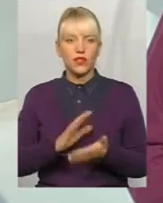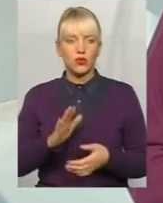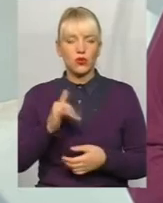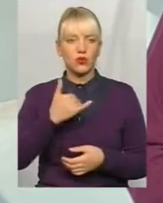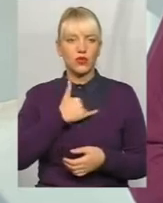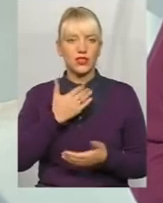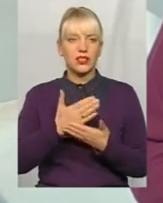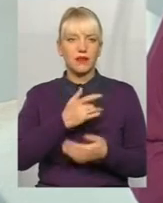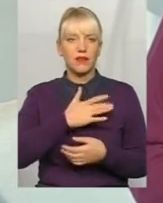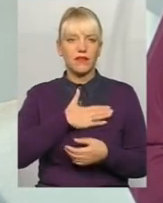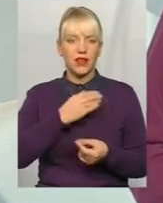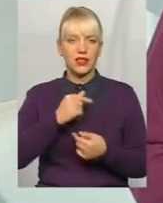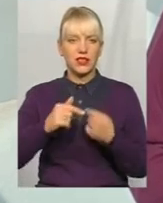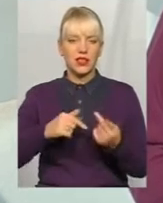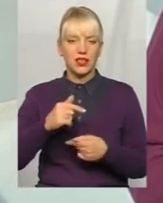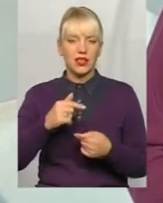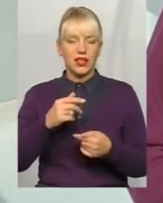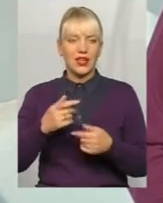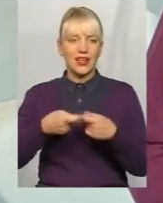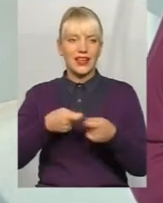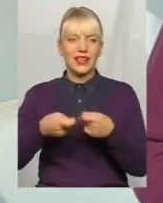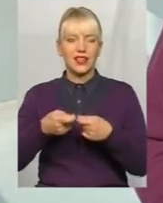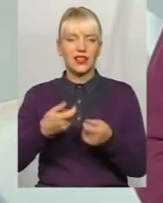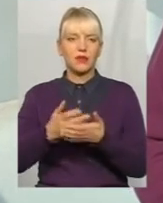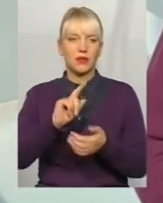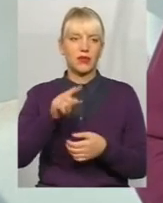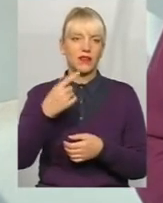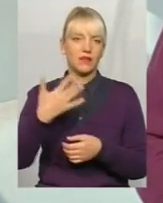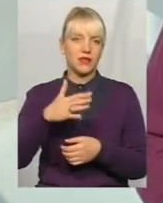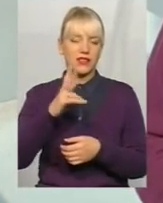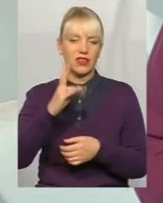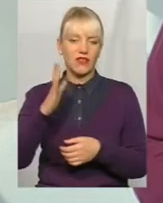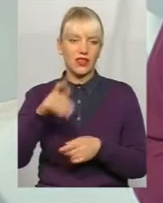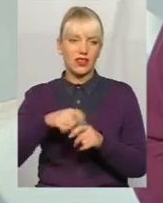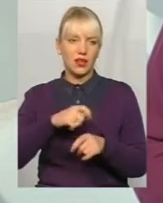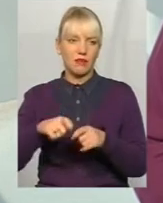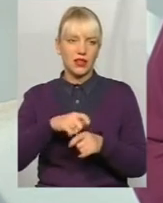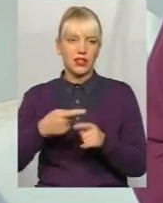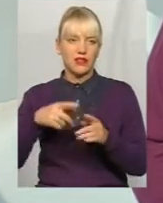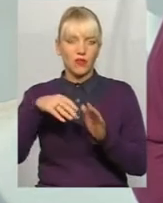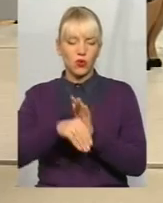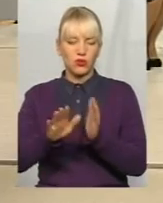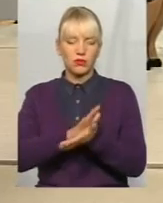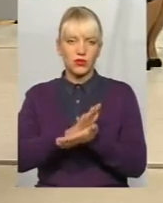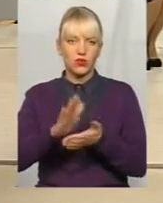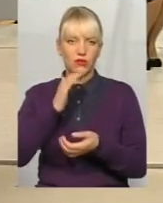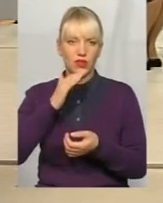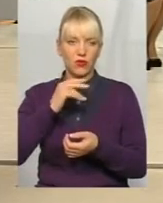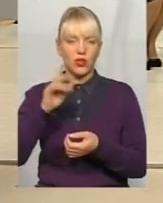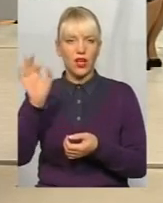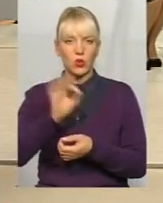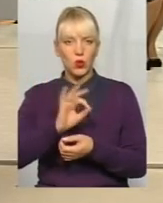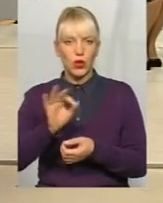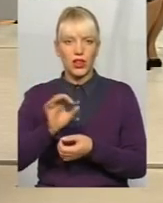нас навіть є приватні ринки, в яких платять по гривень 150 з квадратного метра. Це входить повністю в безкоштовну вода, туалет,